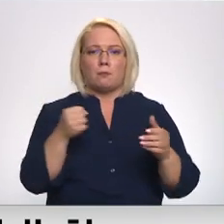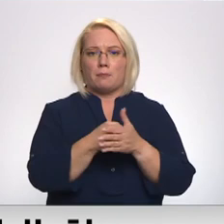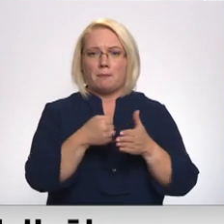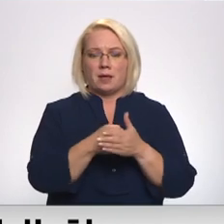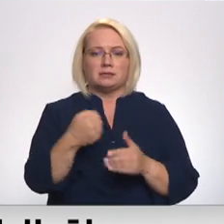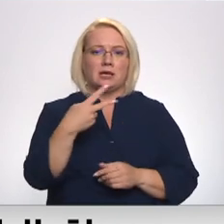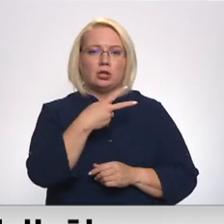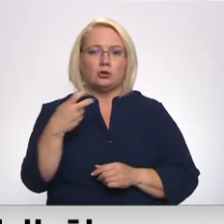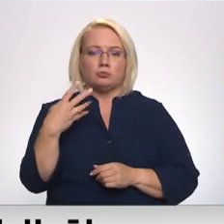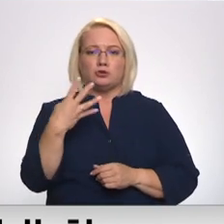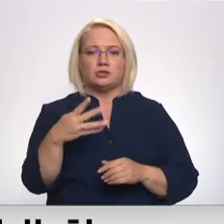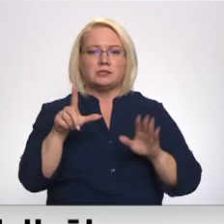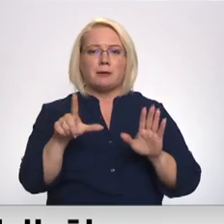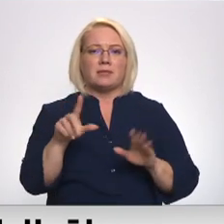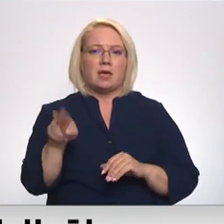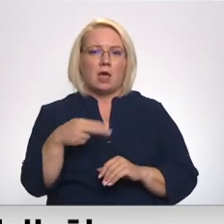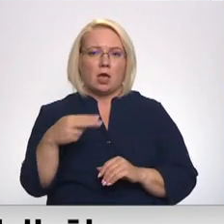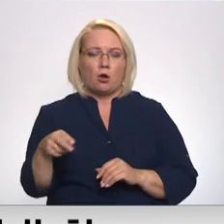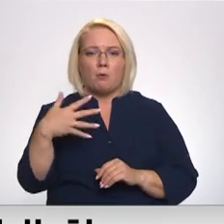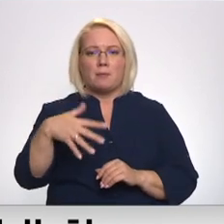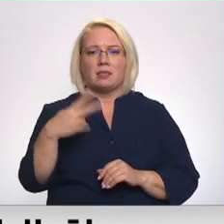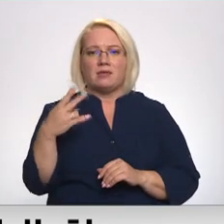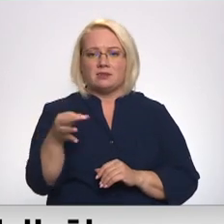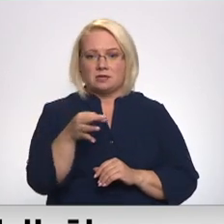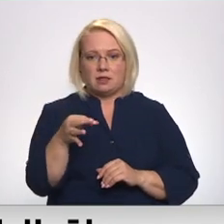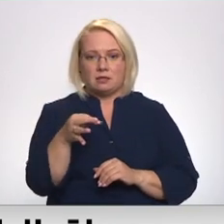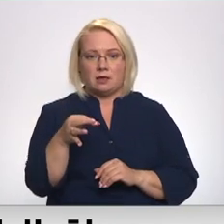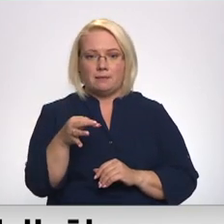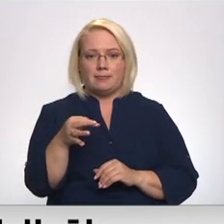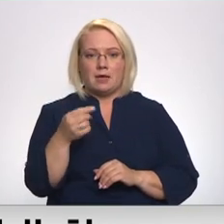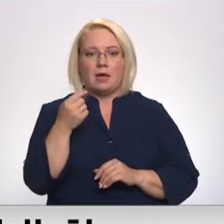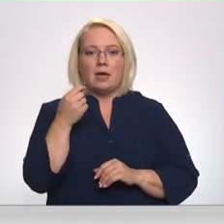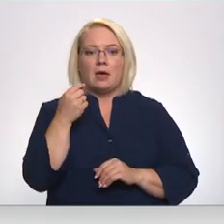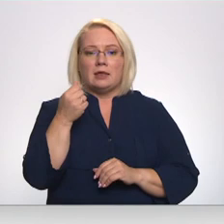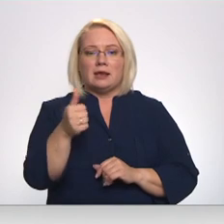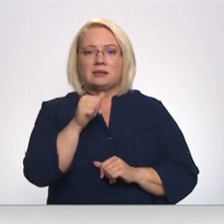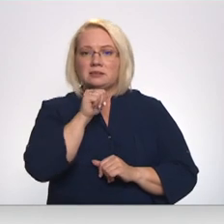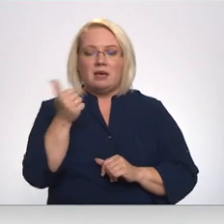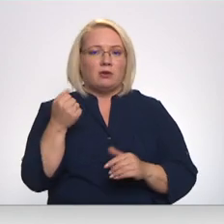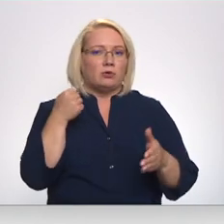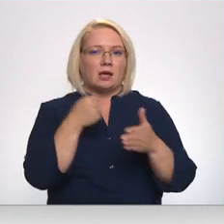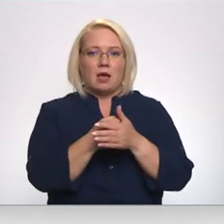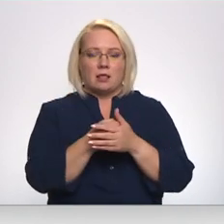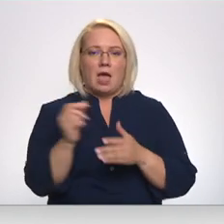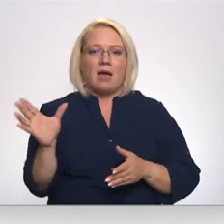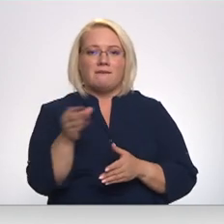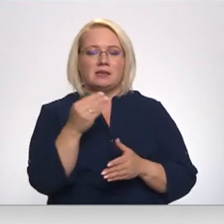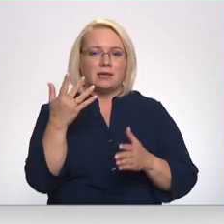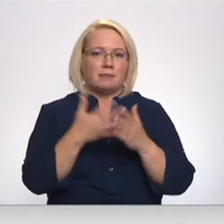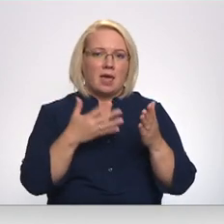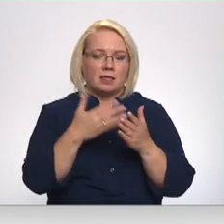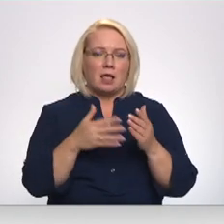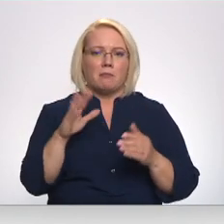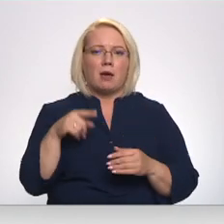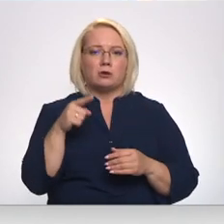247 eiro un 52 centi. Gandrīz nevaru tikt galā ar visam reikinam, ar visu par